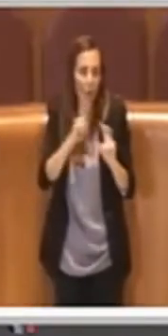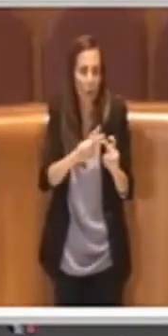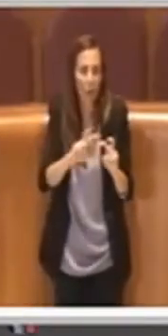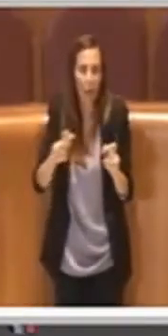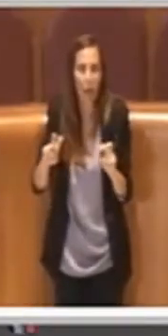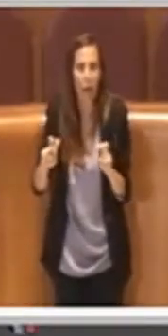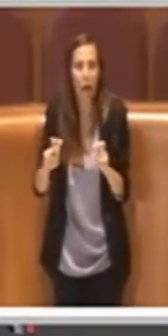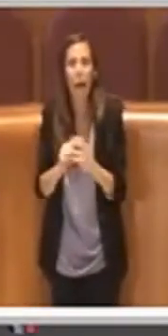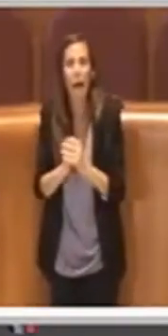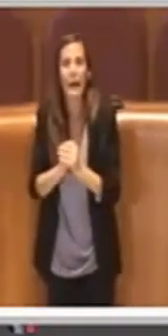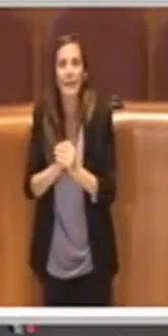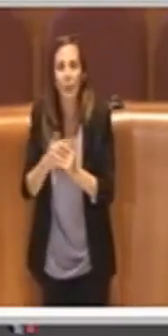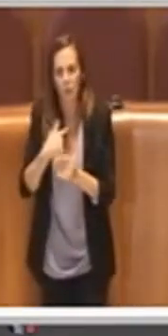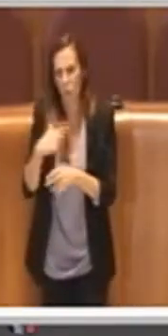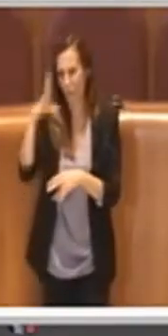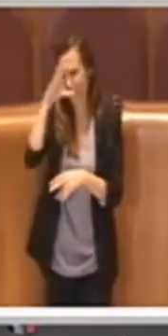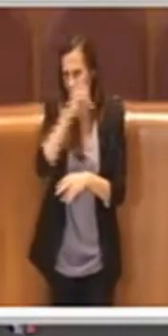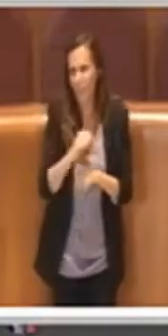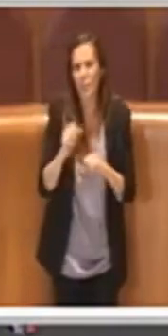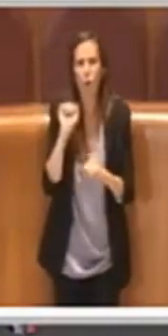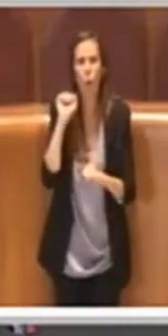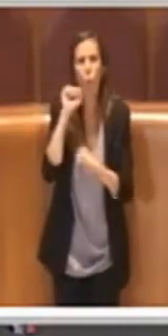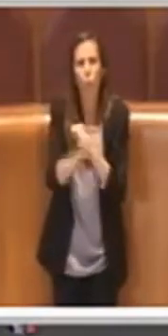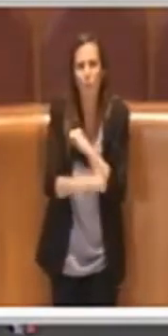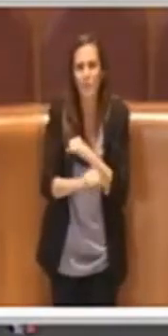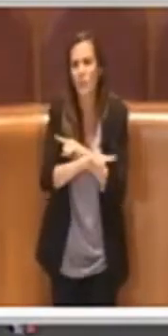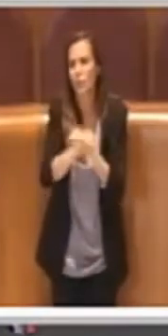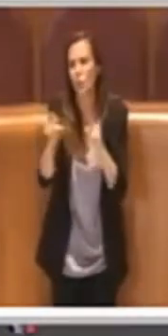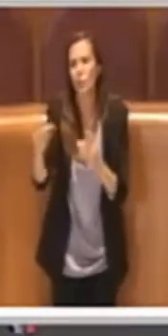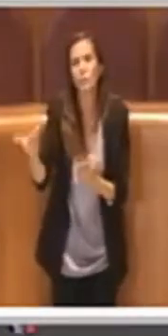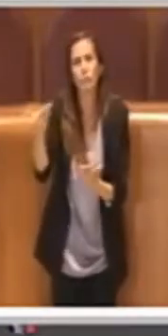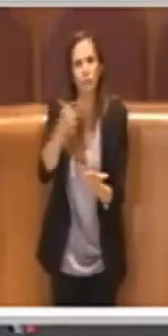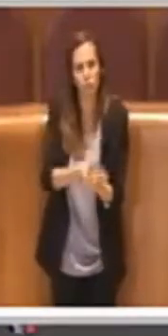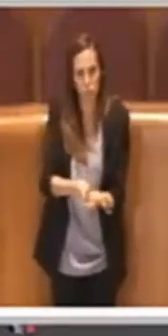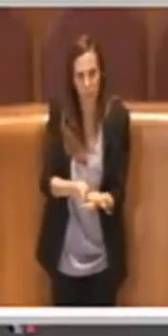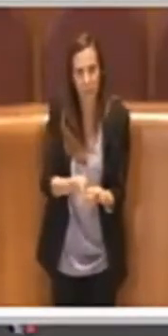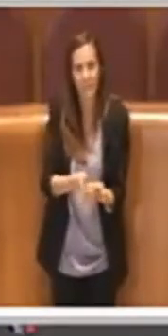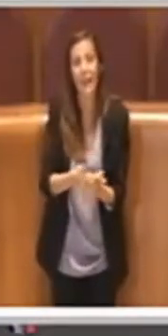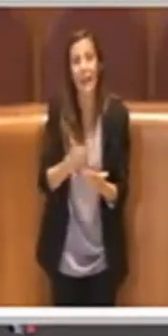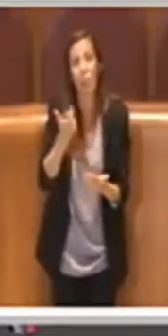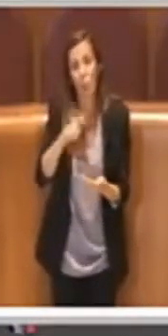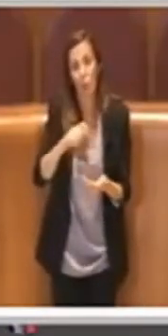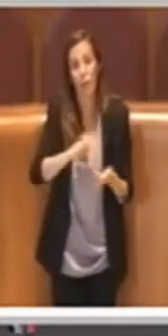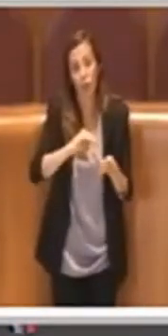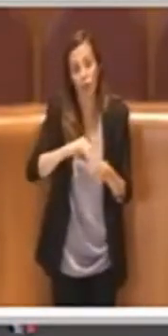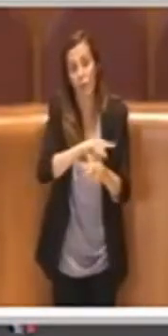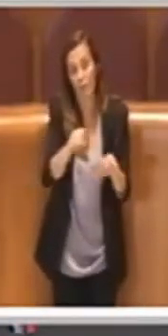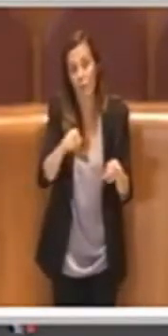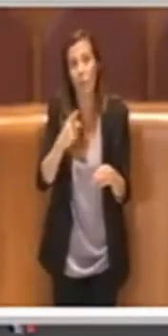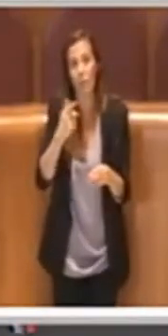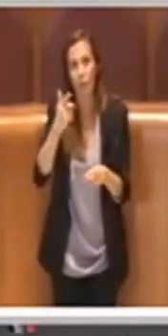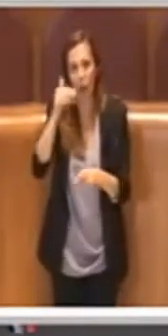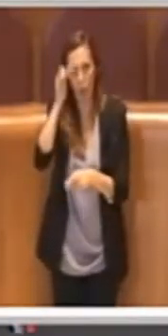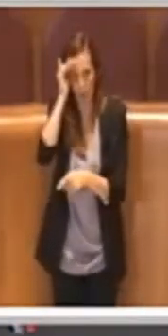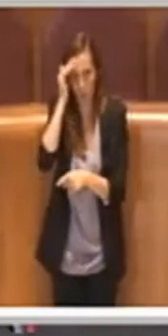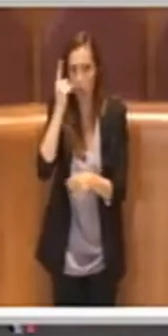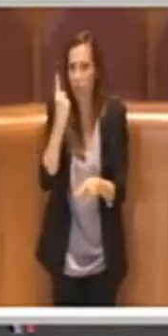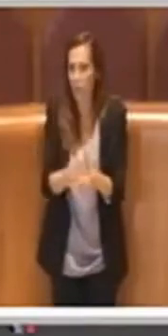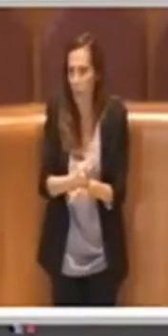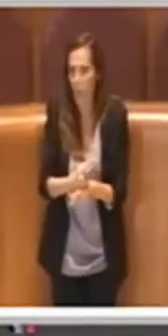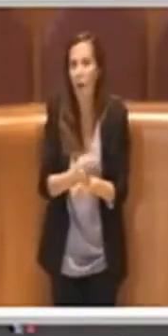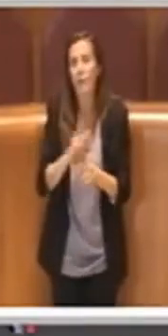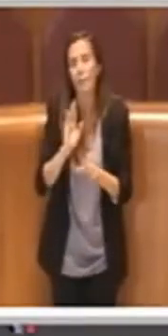perché è stato presentato dalle opposizioni, perché le associazioni vanno ascoltate, però bisogna anche riflettere sulle